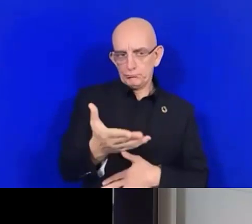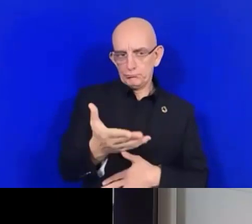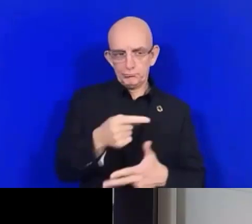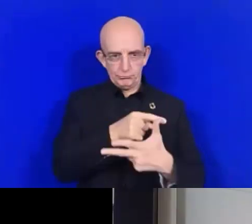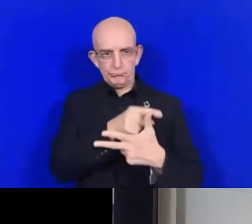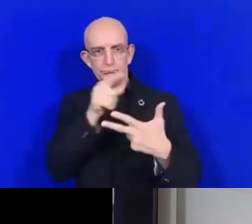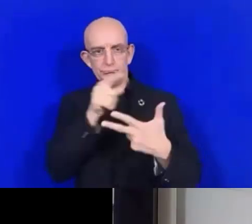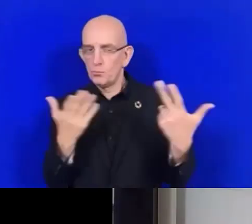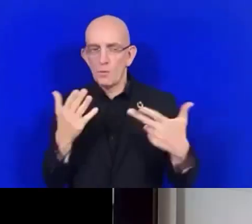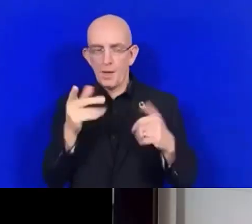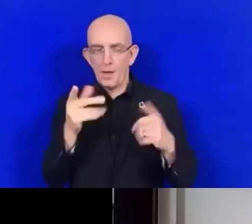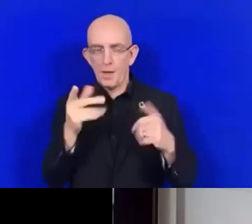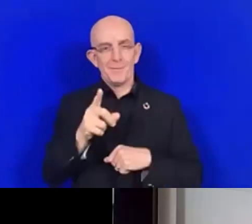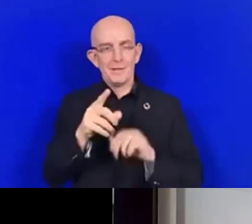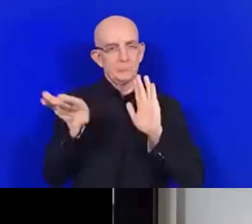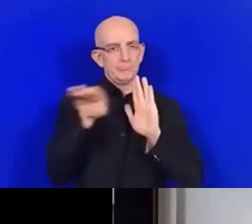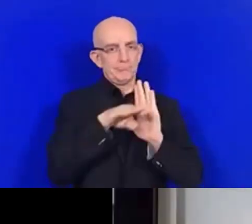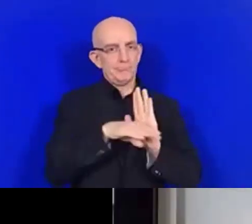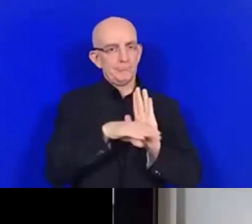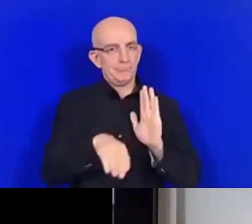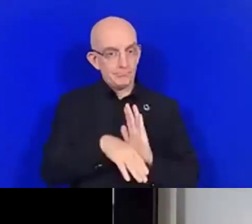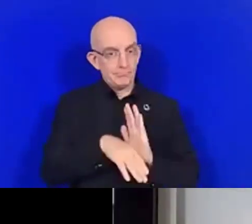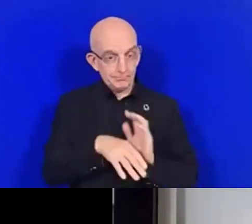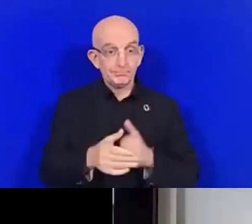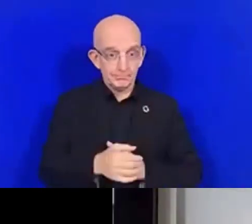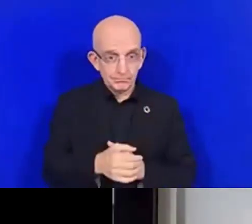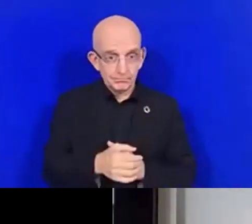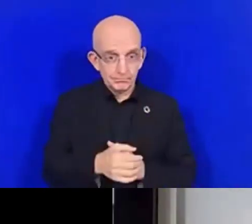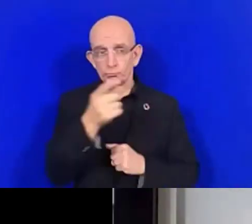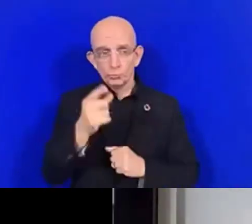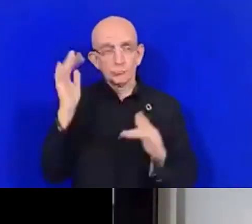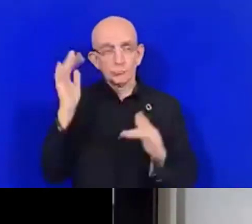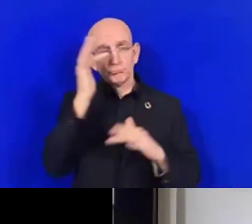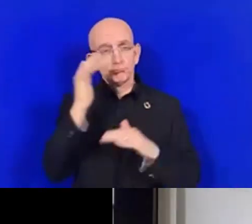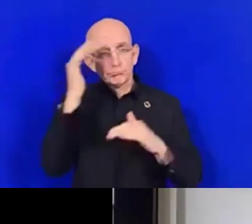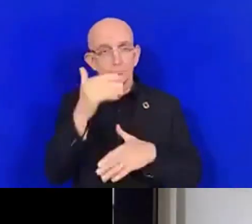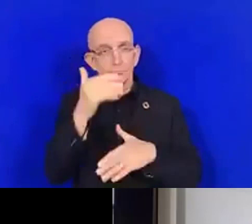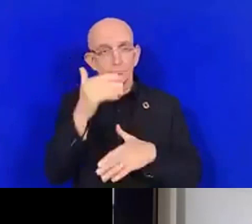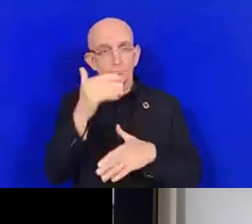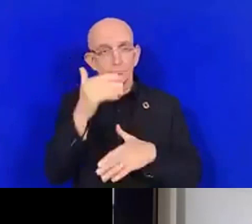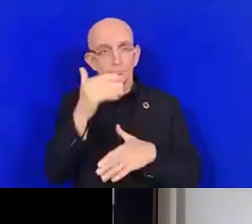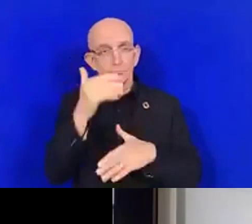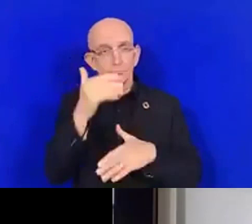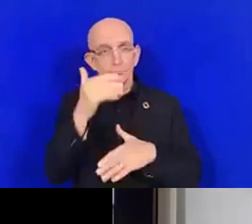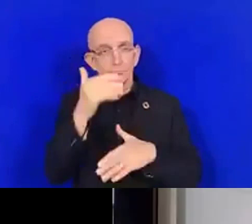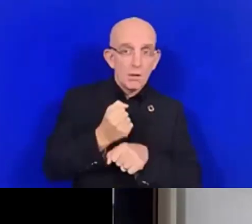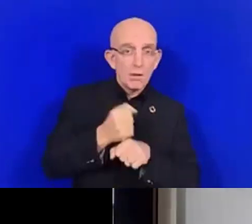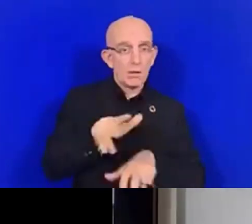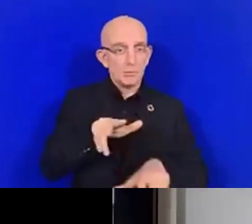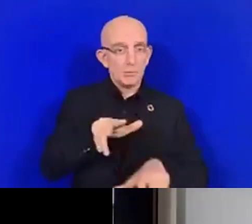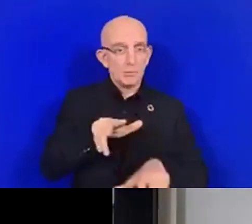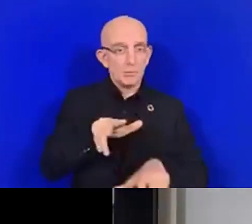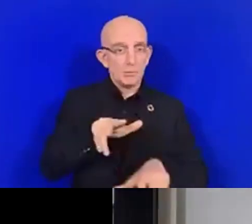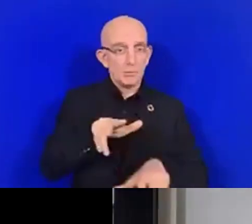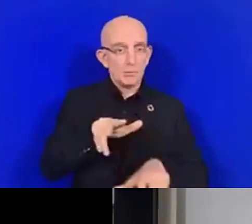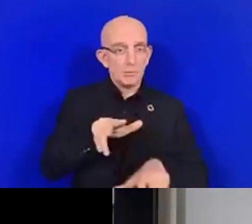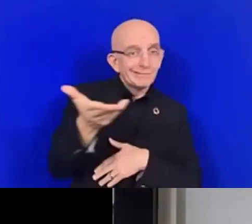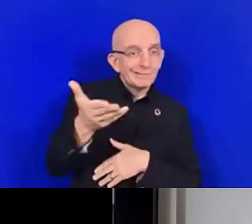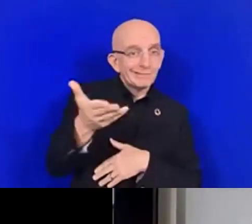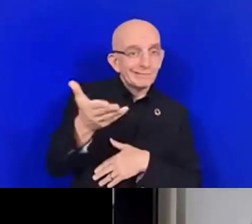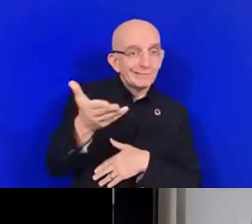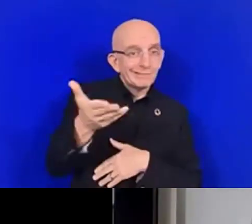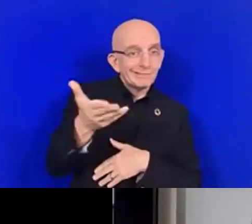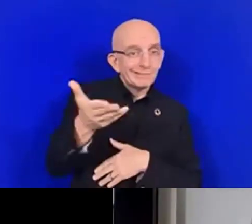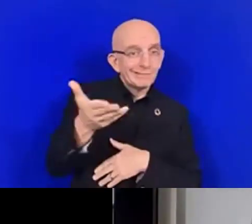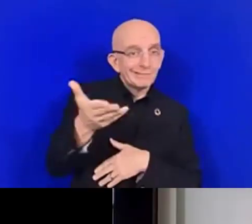trois règles fondamentales qui, selon moi, seront importantes, peu importe le